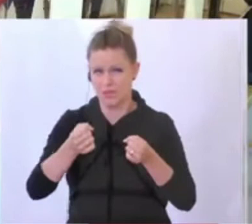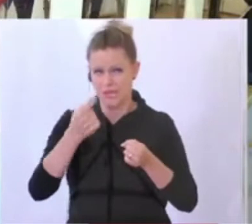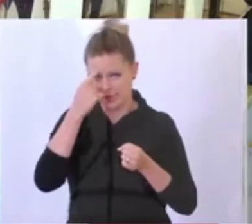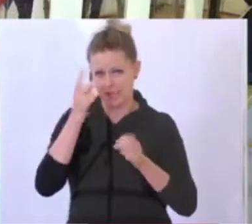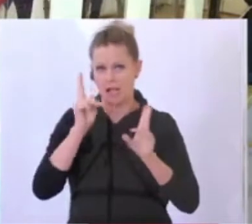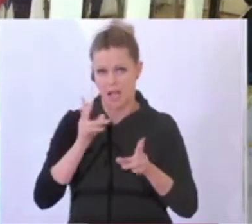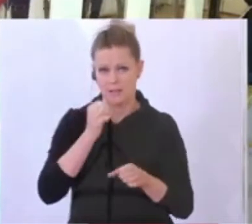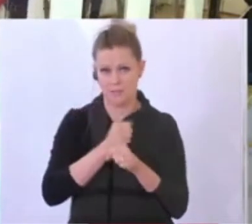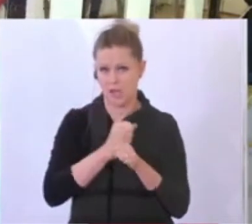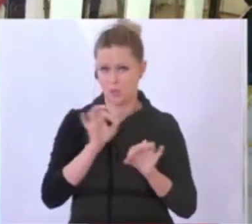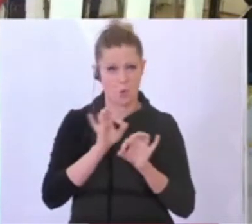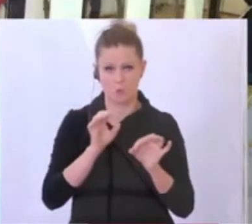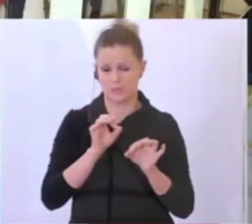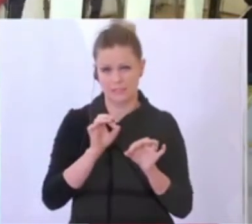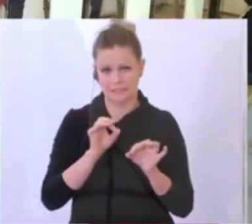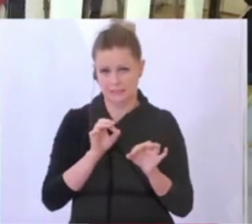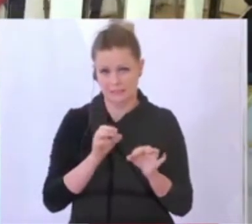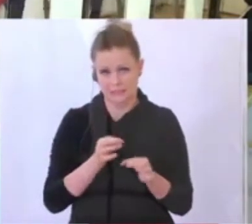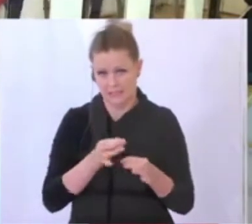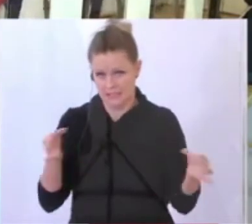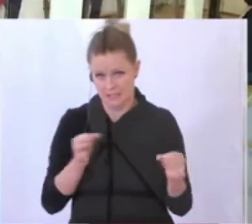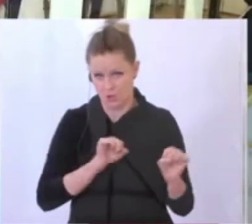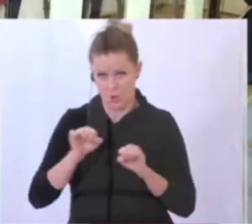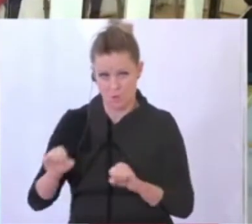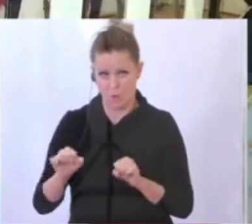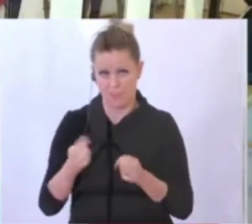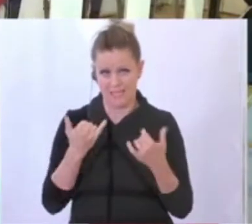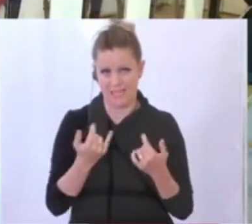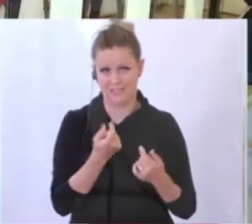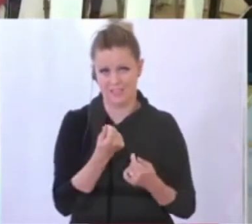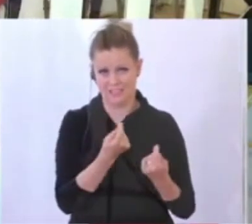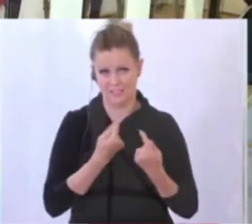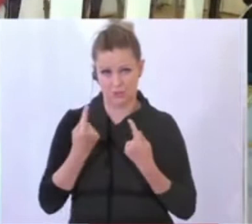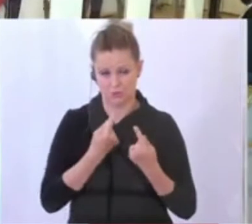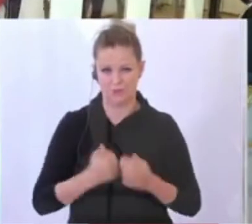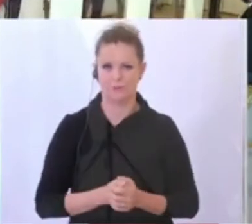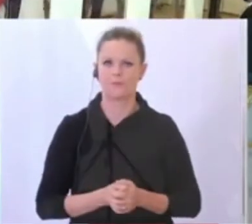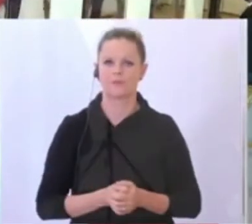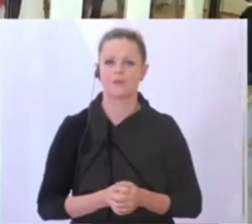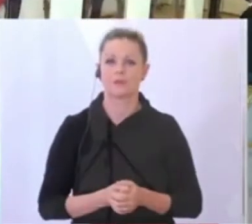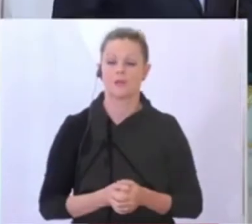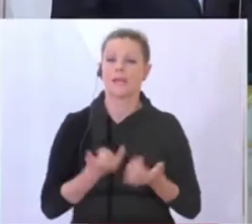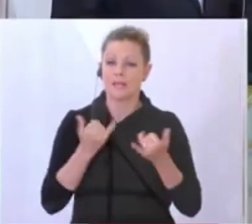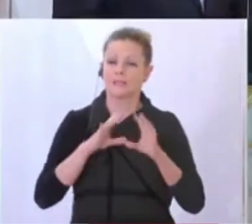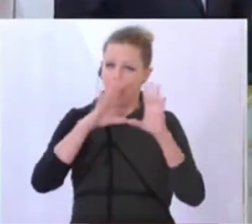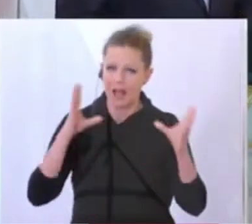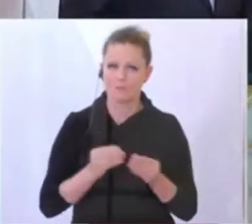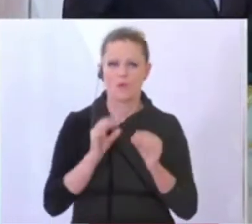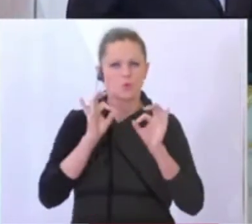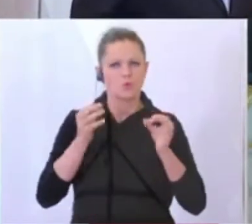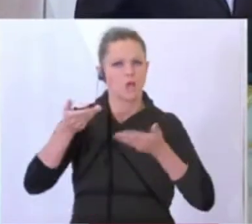finanziellen Lage derzeit oder auch an den Finanzminister natürlich? Also ganz prinzipiell sind wir im guten Austausch mit den verschiedenen